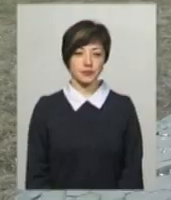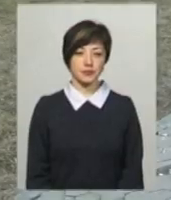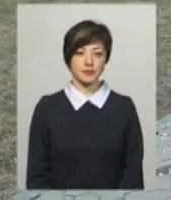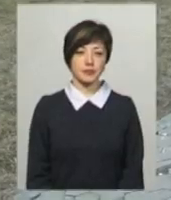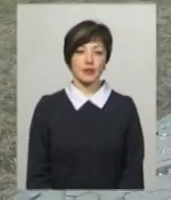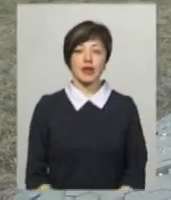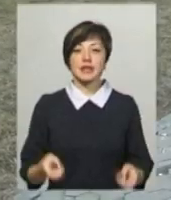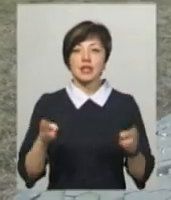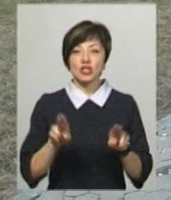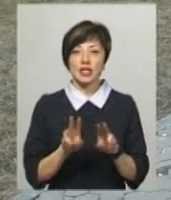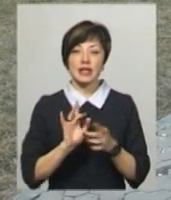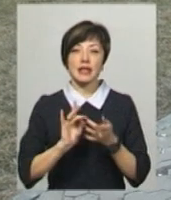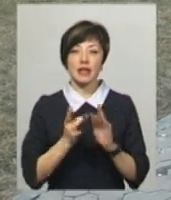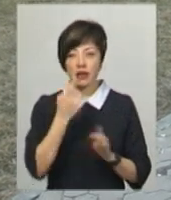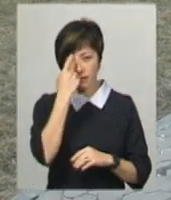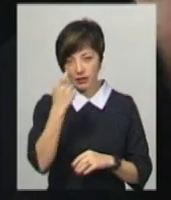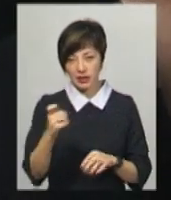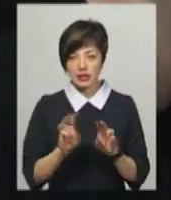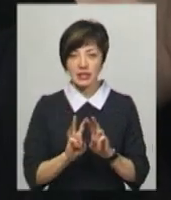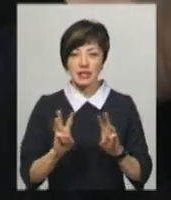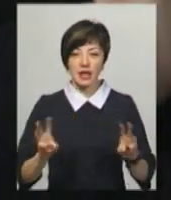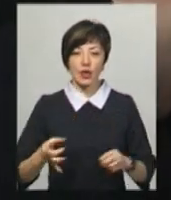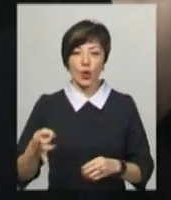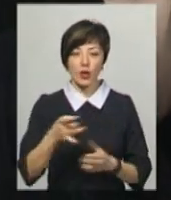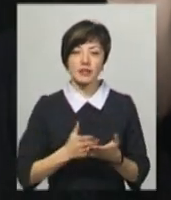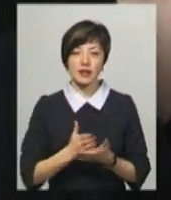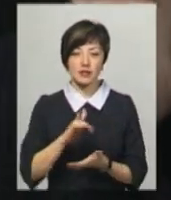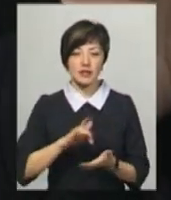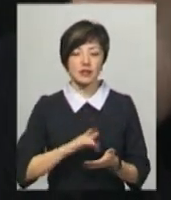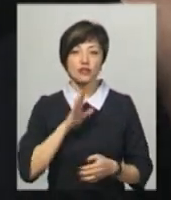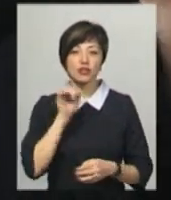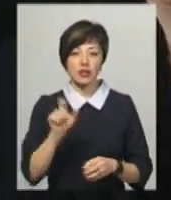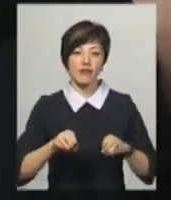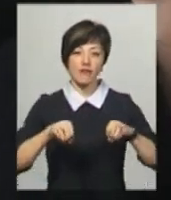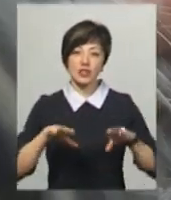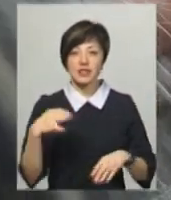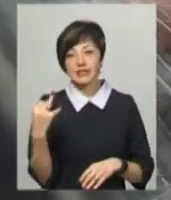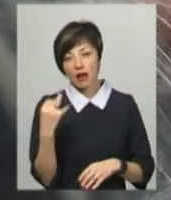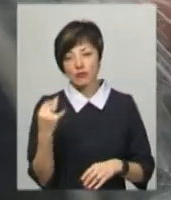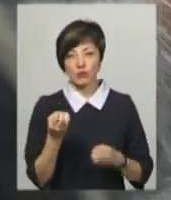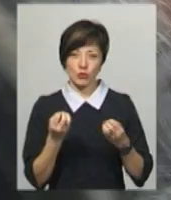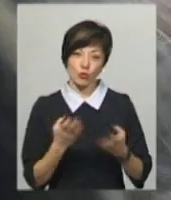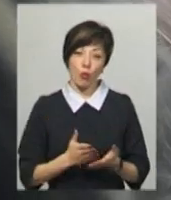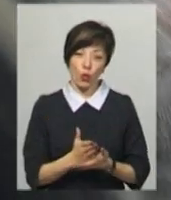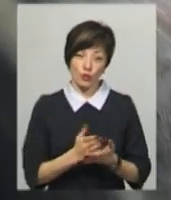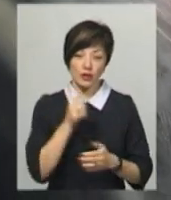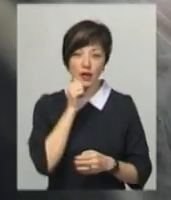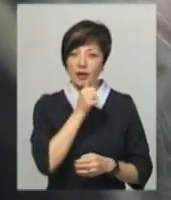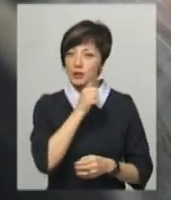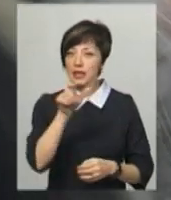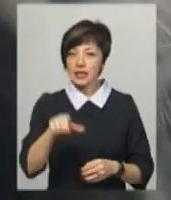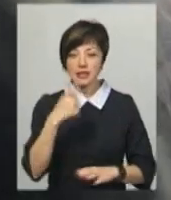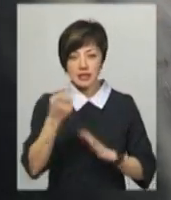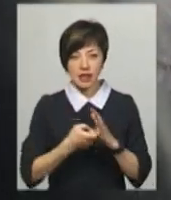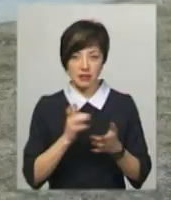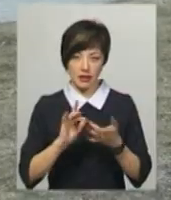Залишити онлайн-відгук на сайті регіонального сервісного центру хмельничанка Ірина Іванюк вирішила з цікавості. Каже, про послугу таємний клієнт дізналися